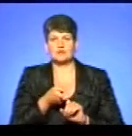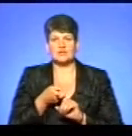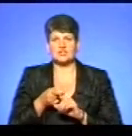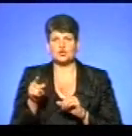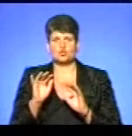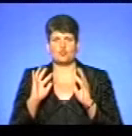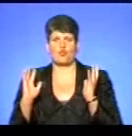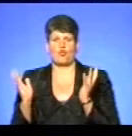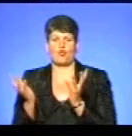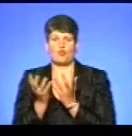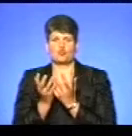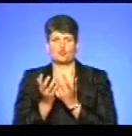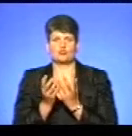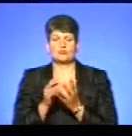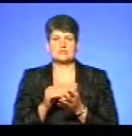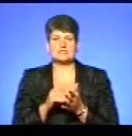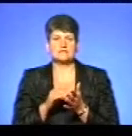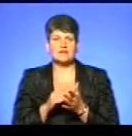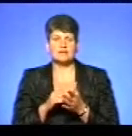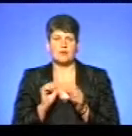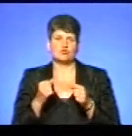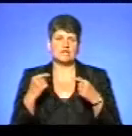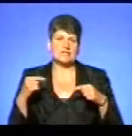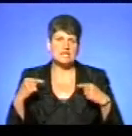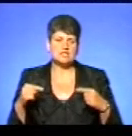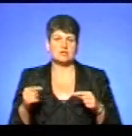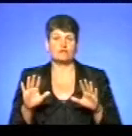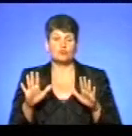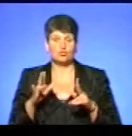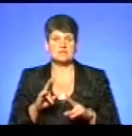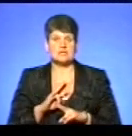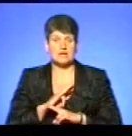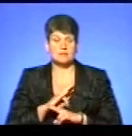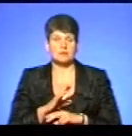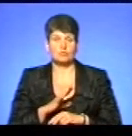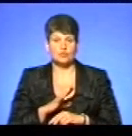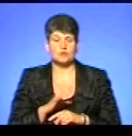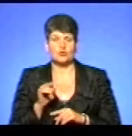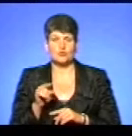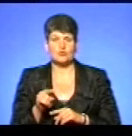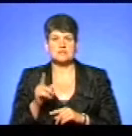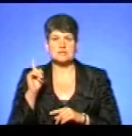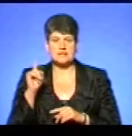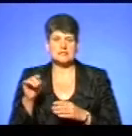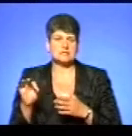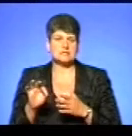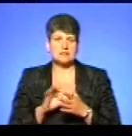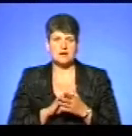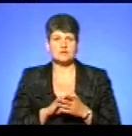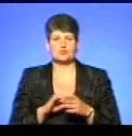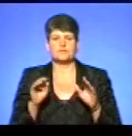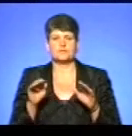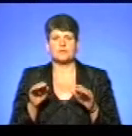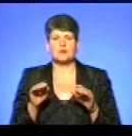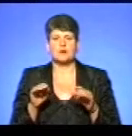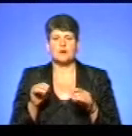горожу з кабанами з іншим способом. Могло б бути, що десь в разі загиблі кабана дикого, скажімо так, його, знаєте, всі, здраво, птиці, ворони, сороки,